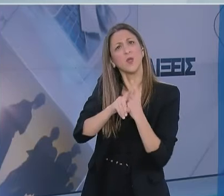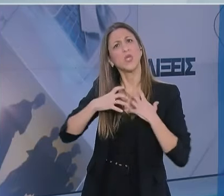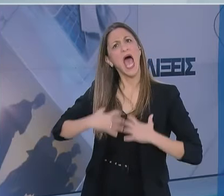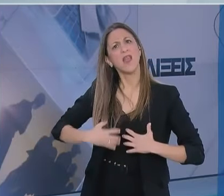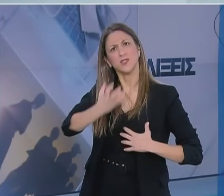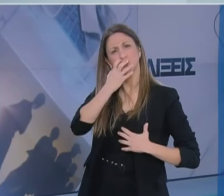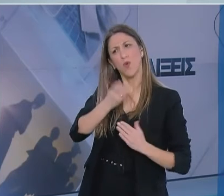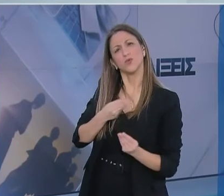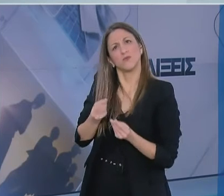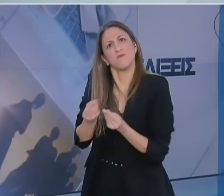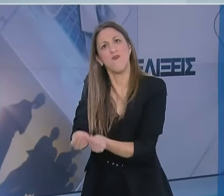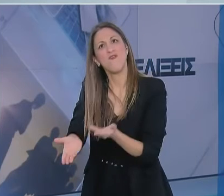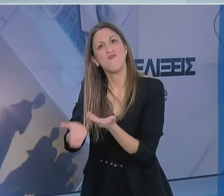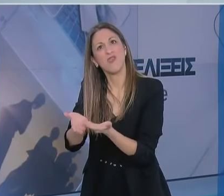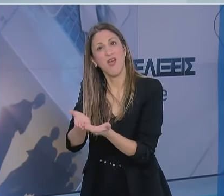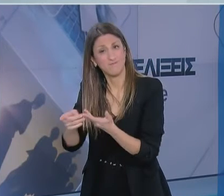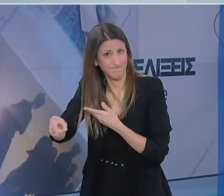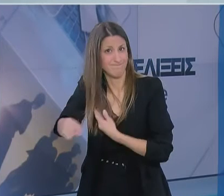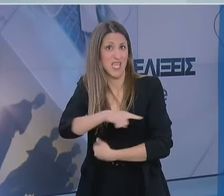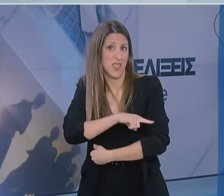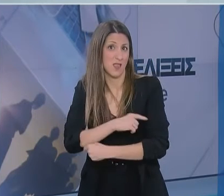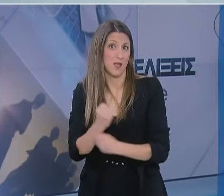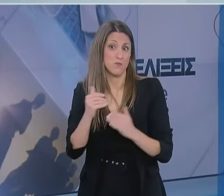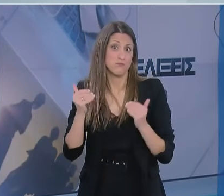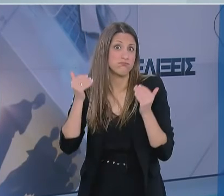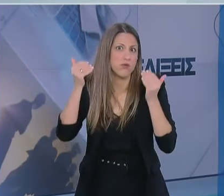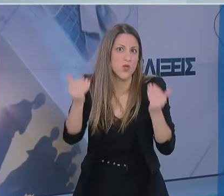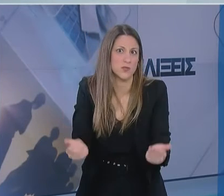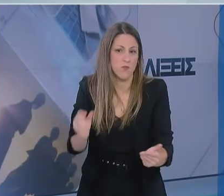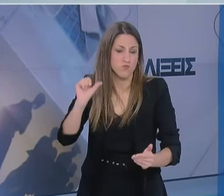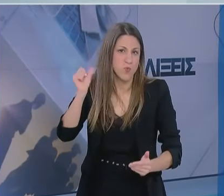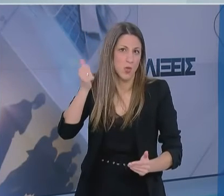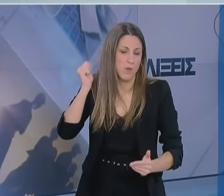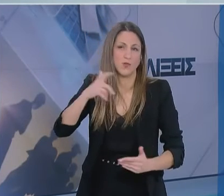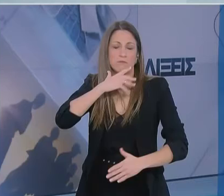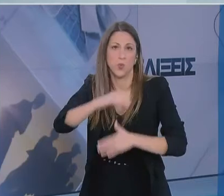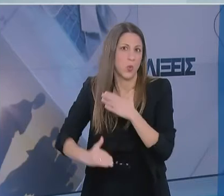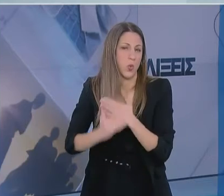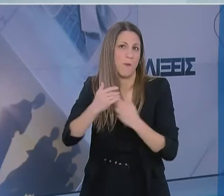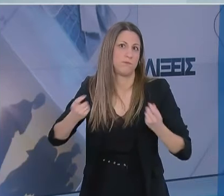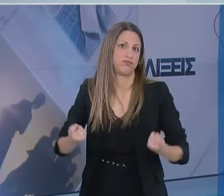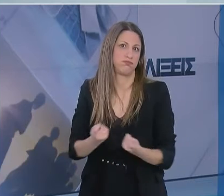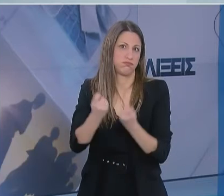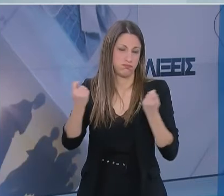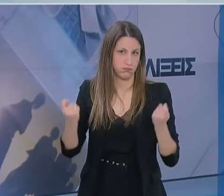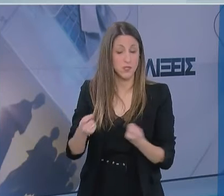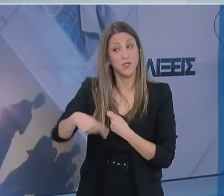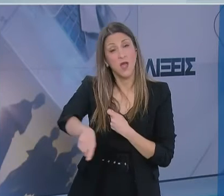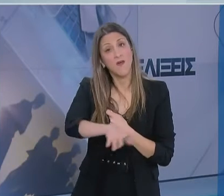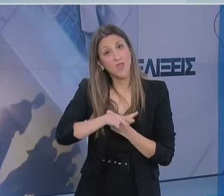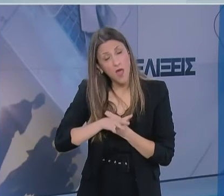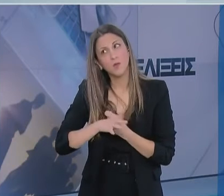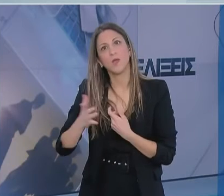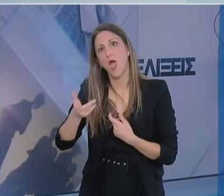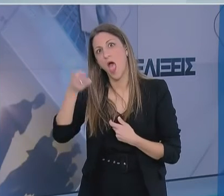από τις ομάδες των γιατρών, των επαγγελματιών υγείας που είναι μπροστοφυλακοί στη μάχη εναντίον του ιού και φυσικά από τους ανθρώπους που